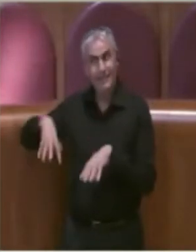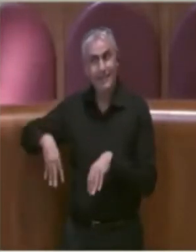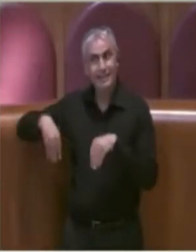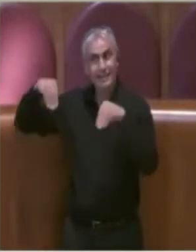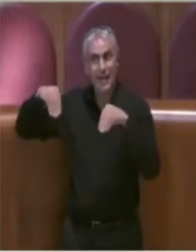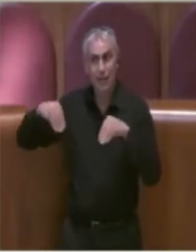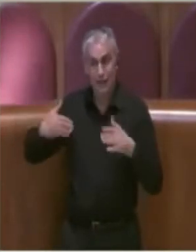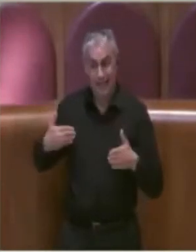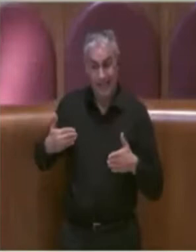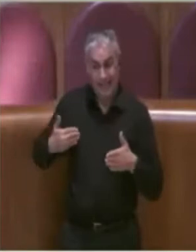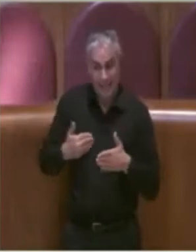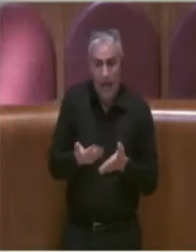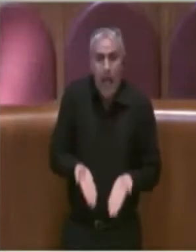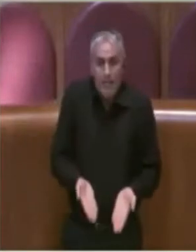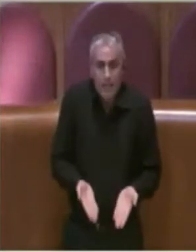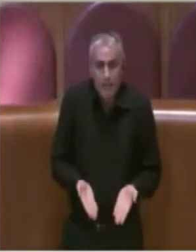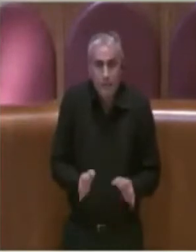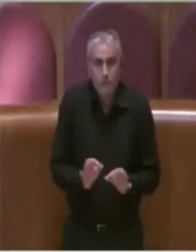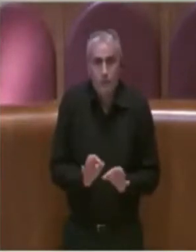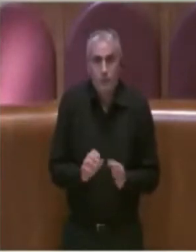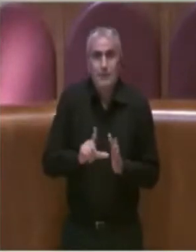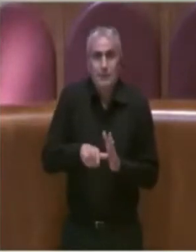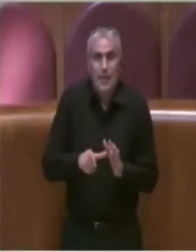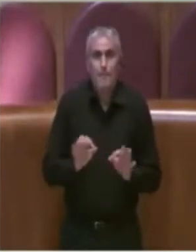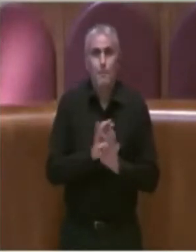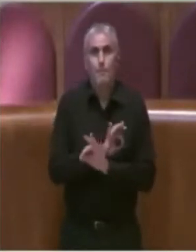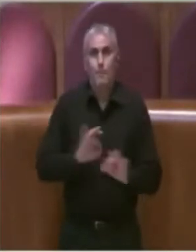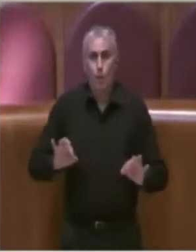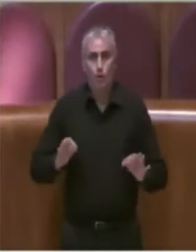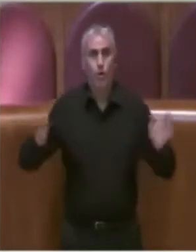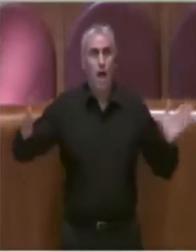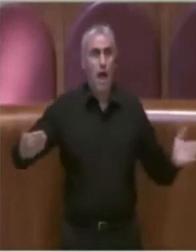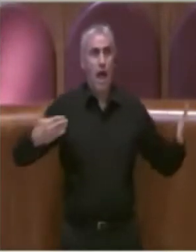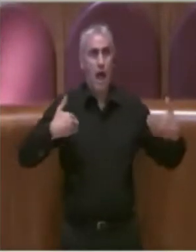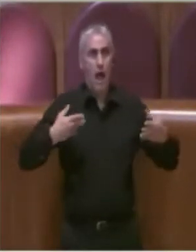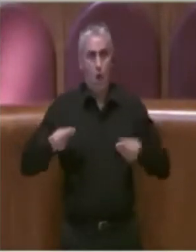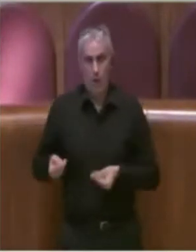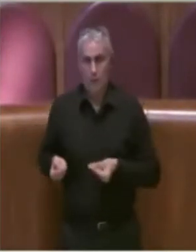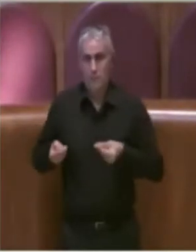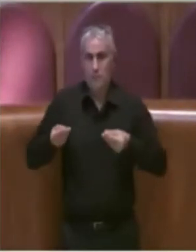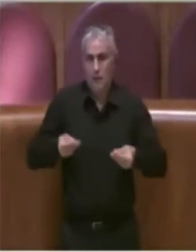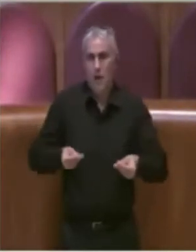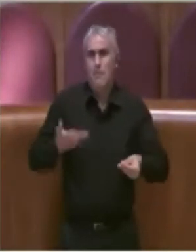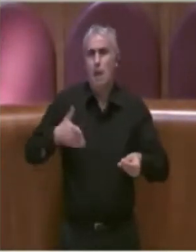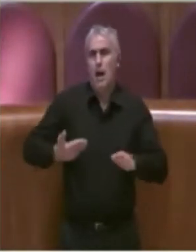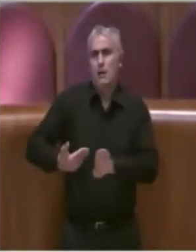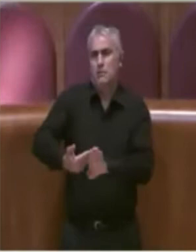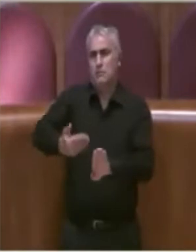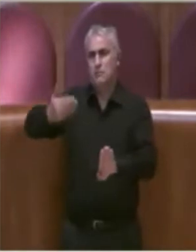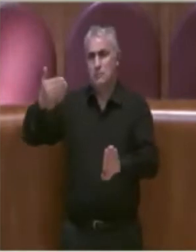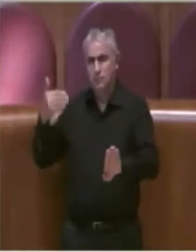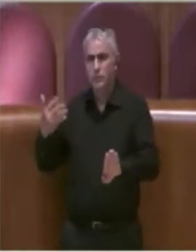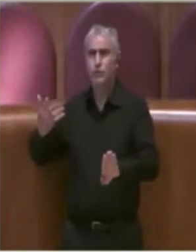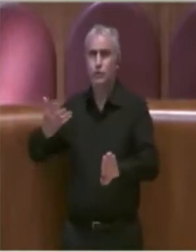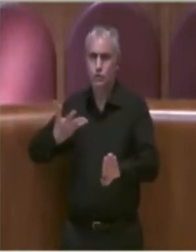maturi tempi per poterla portare in aula ma con alle spalle un